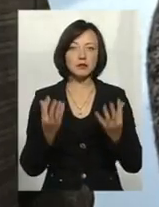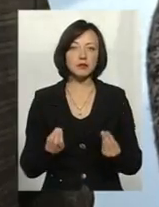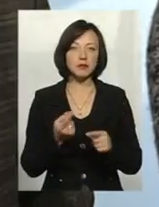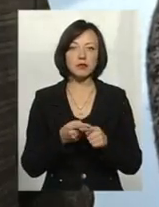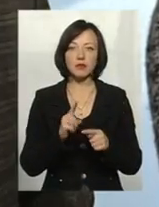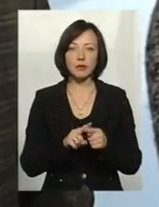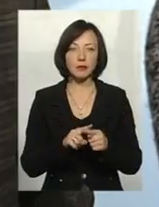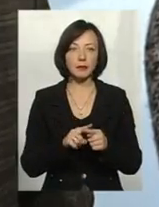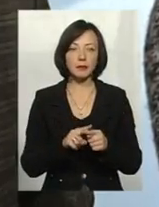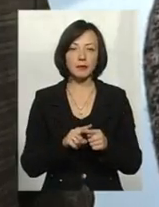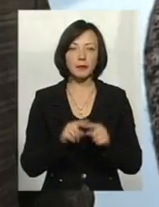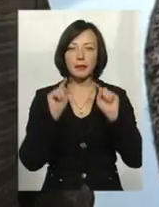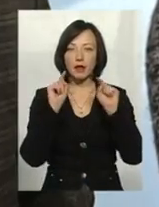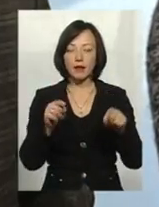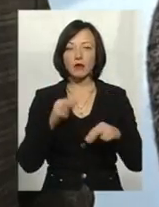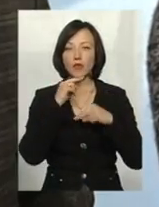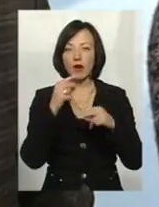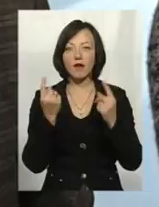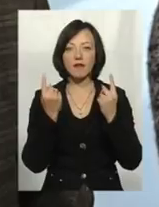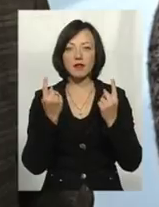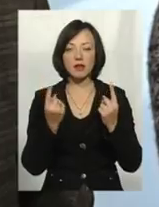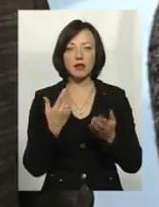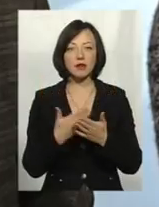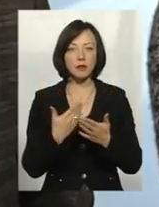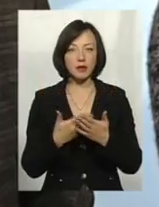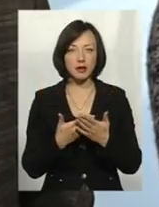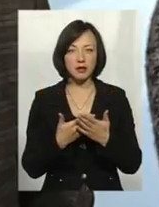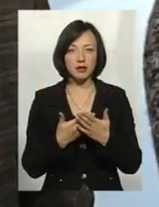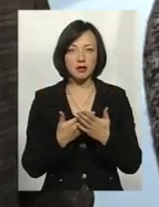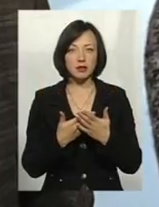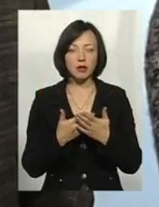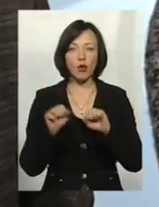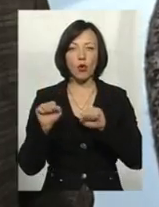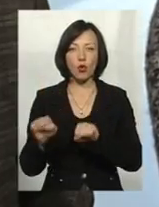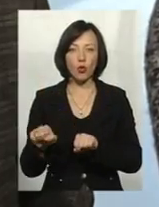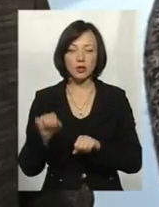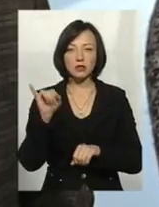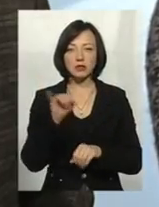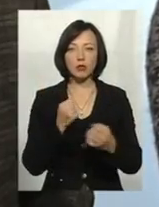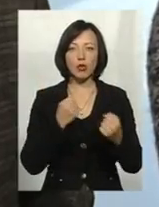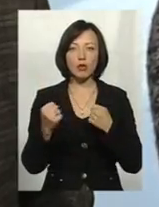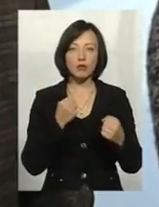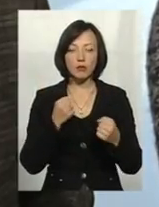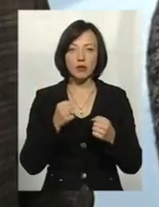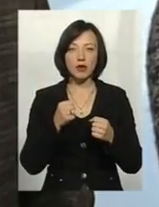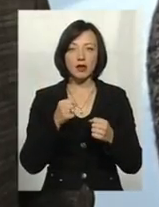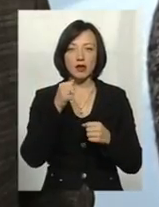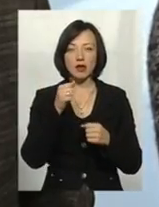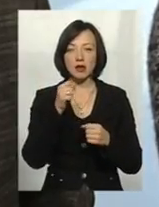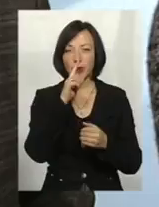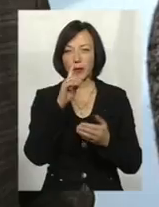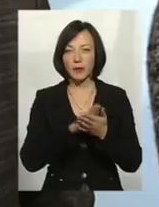день це приділяється дуже велика увага, наприклад, і охороні, і боротьбі з браконьєрством.